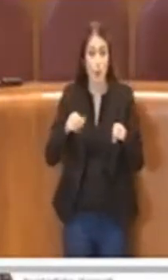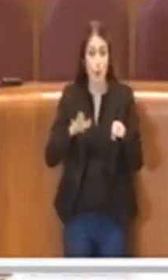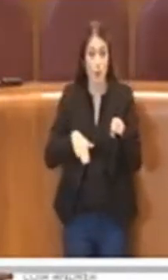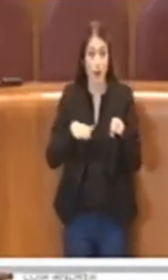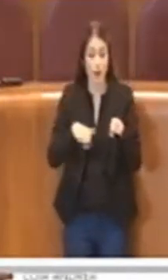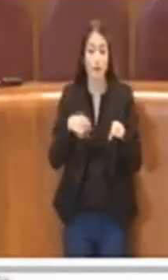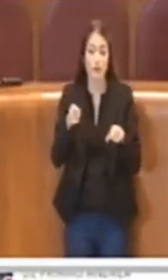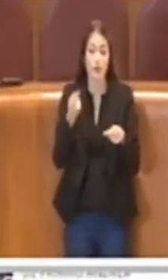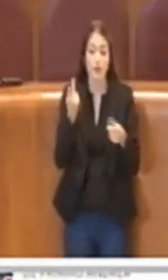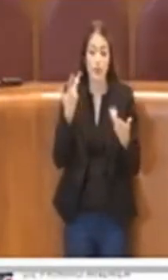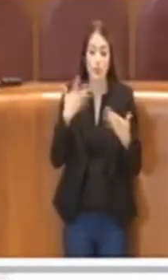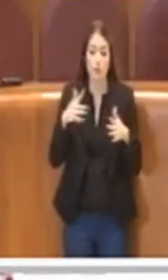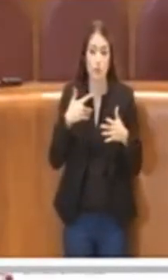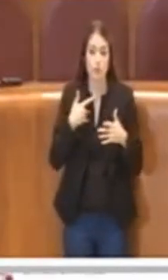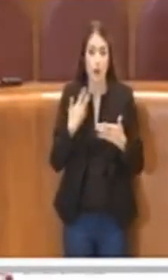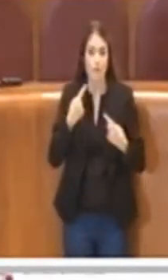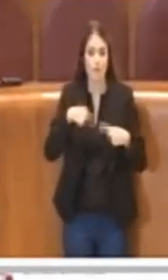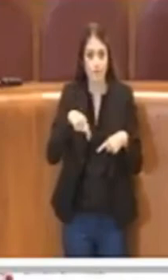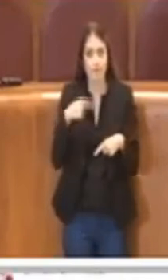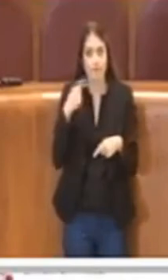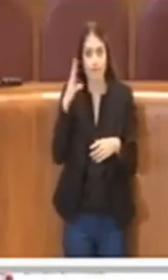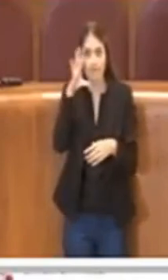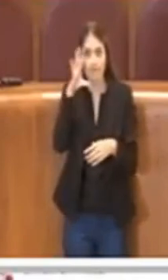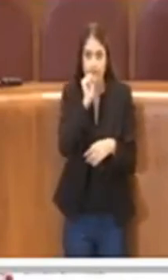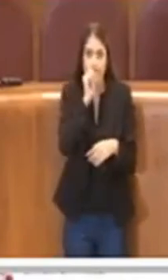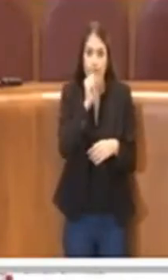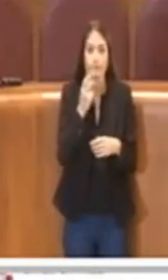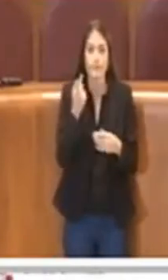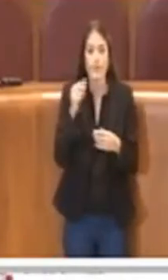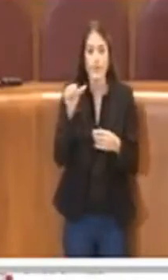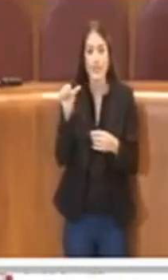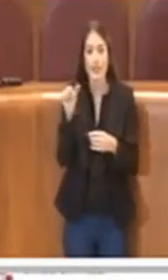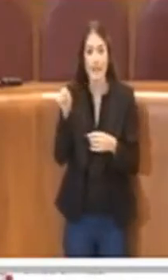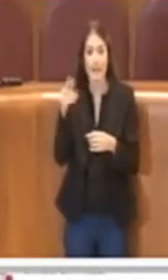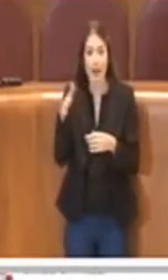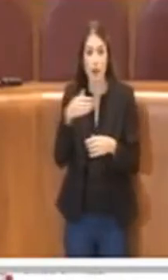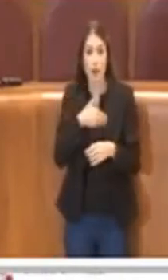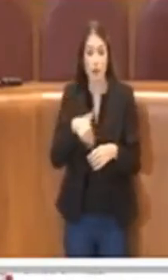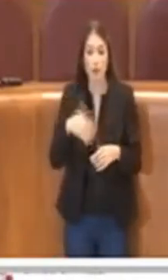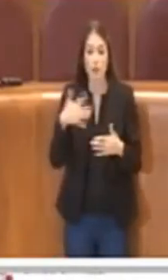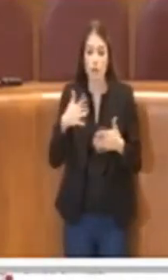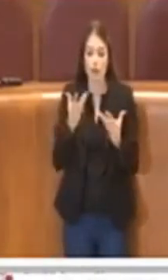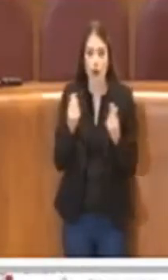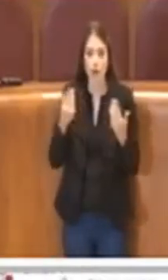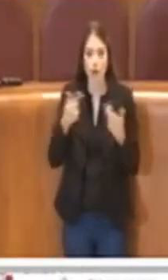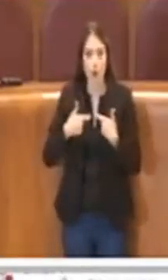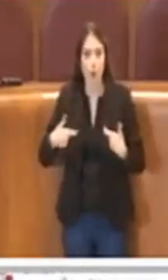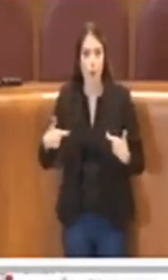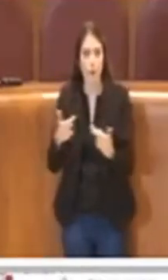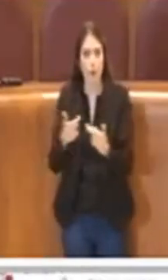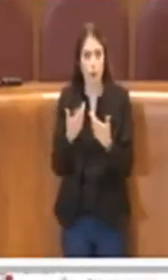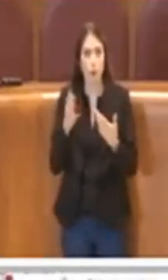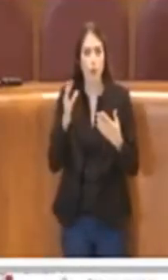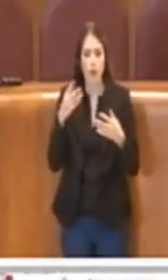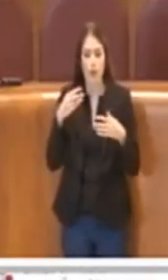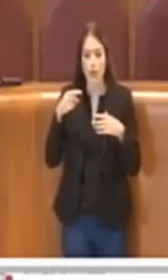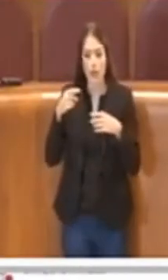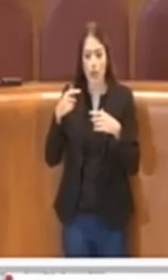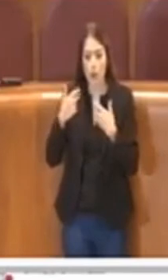Commissione Stefano che ha fatto numerose commissioni, ricordo una commissione addirittura con 95